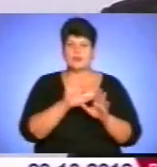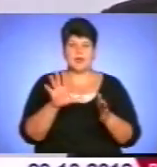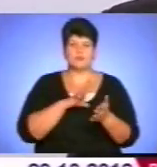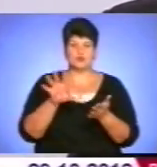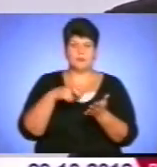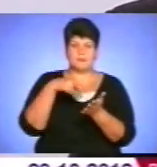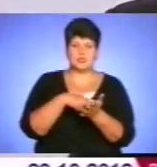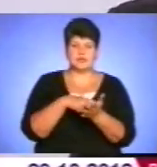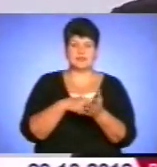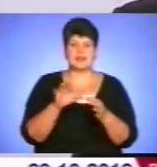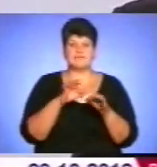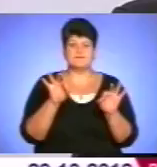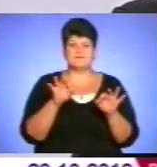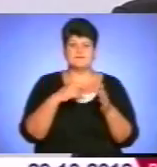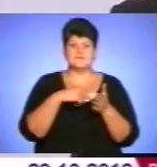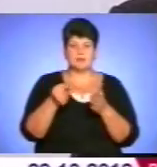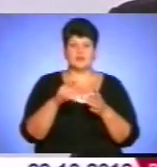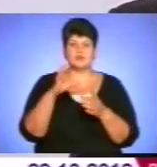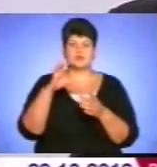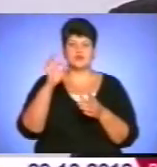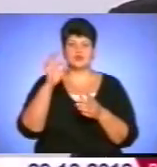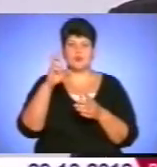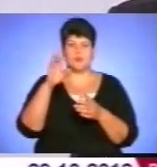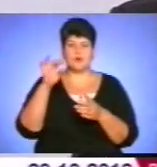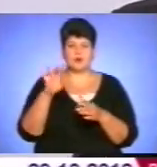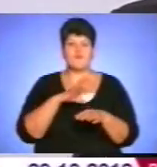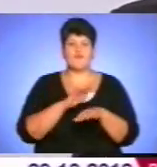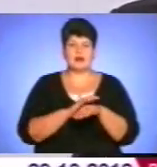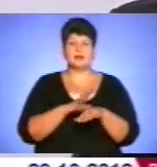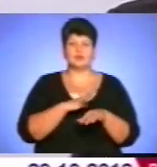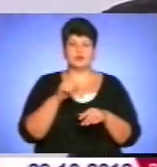проти собору, ці факти були і в нас на Тернопільщині,